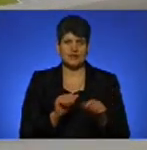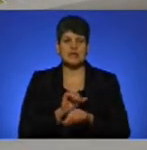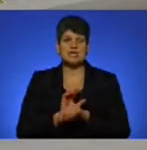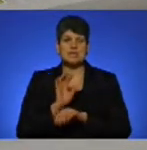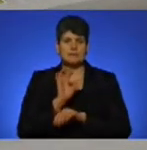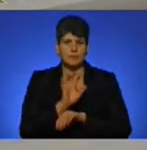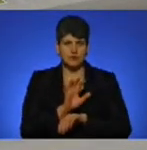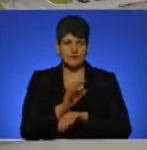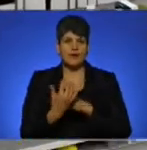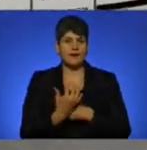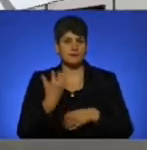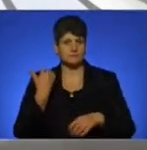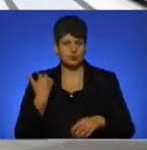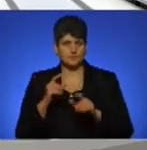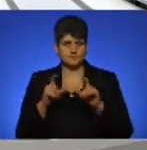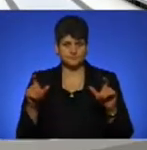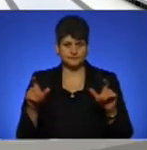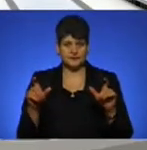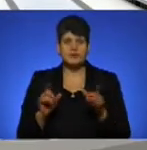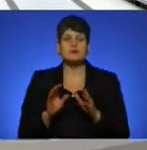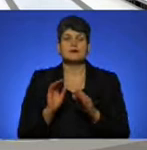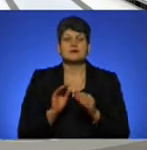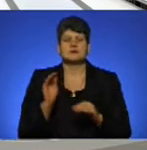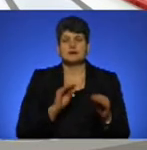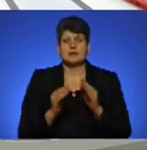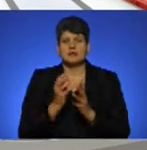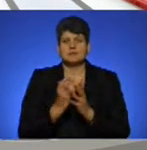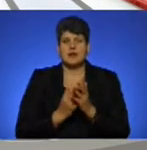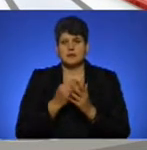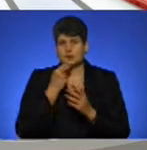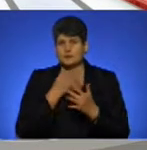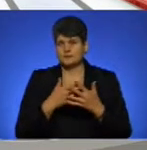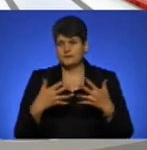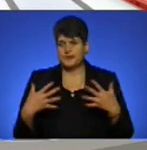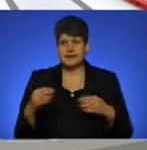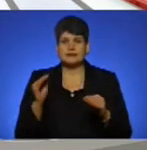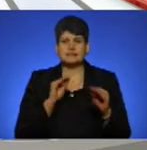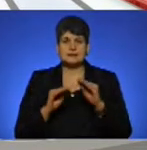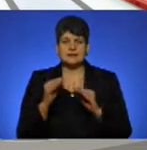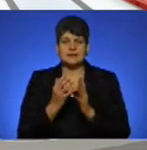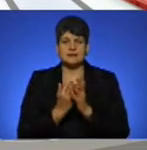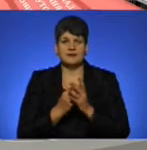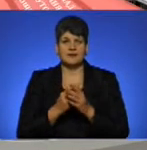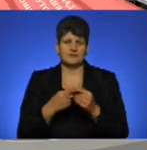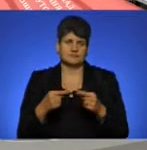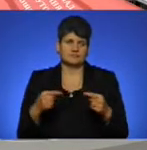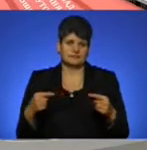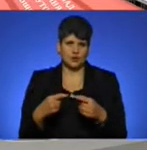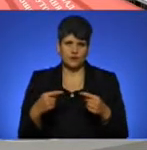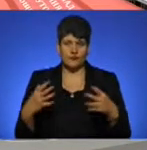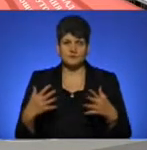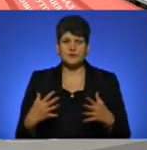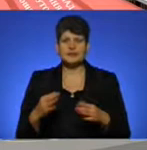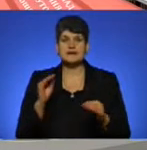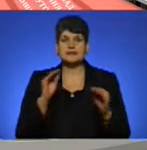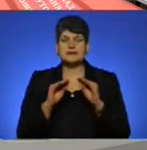корпус на експорт, склад зберігання продовольчих товарів, склад зберігання непродовольчих товарів, склад